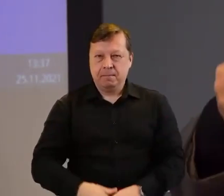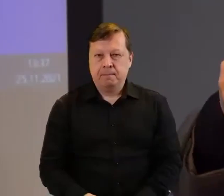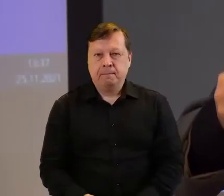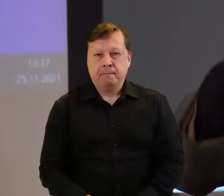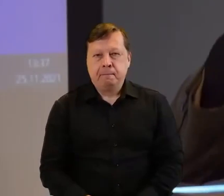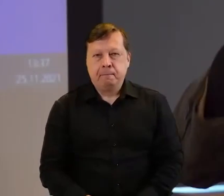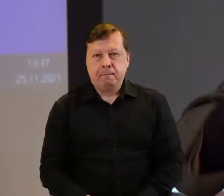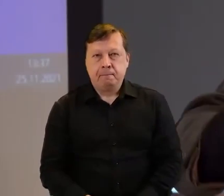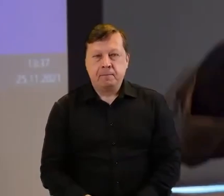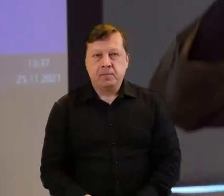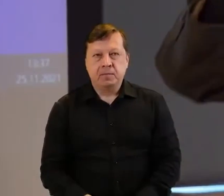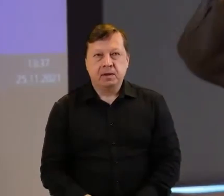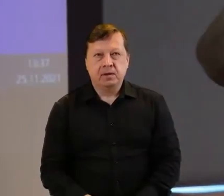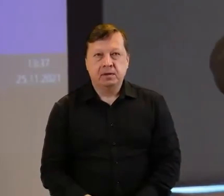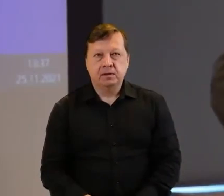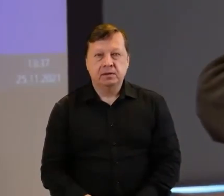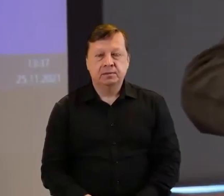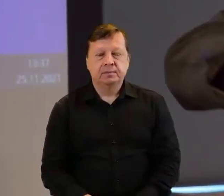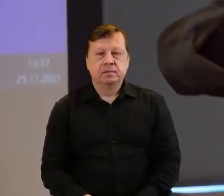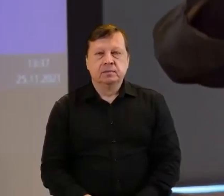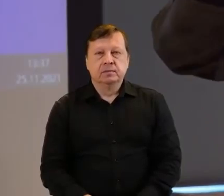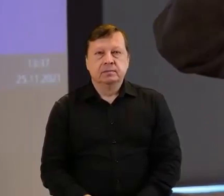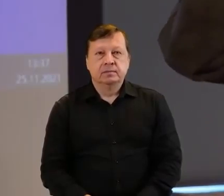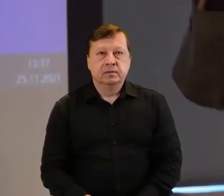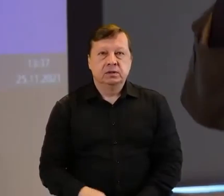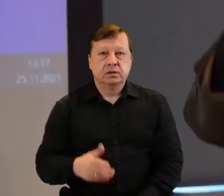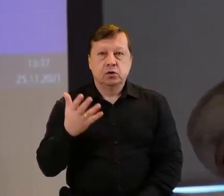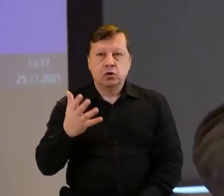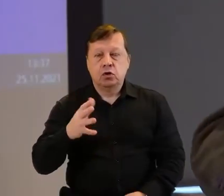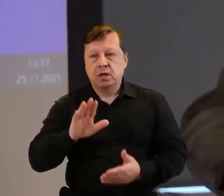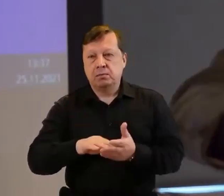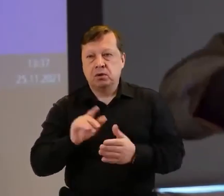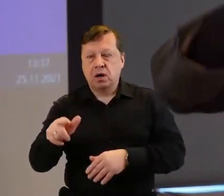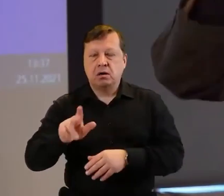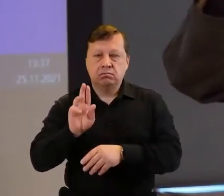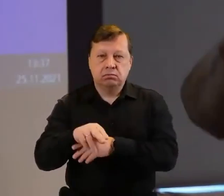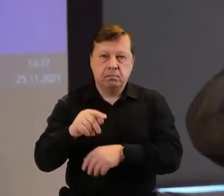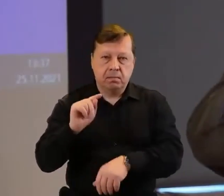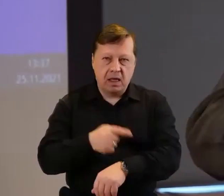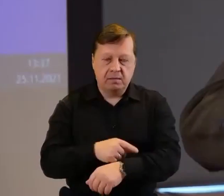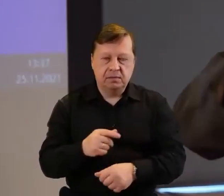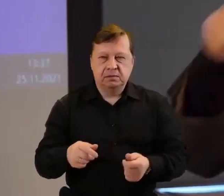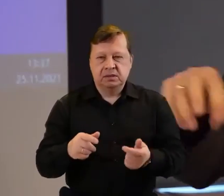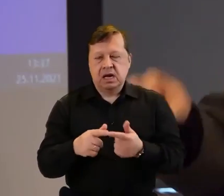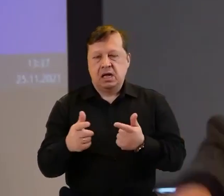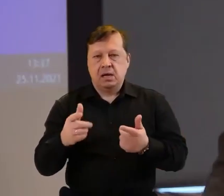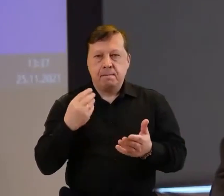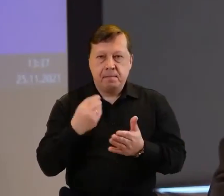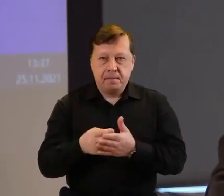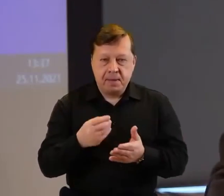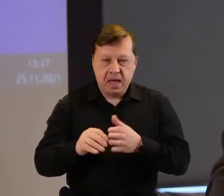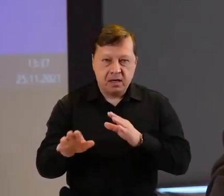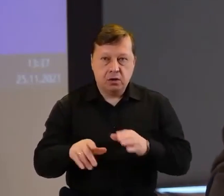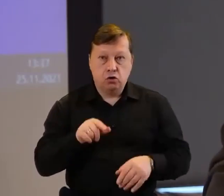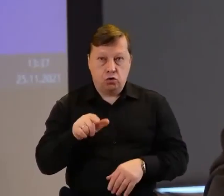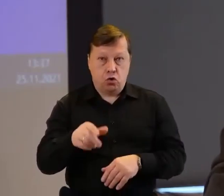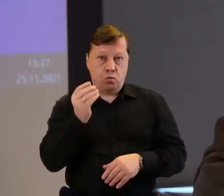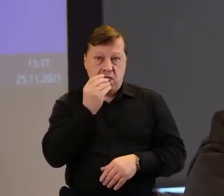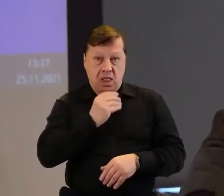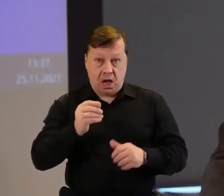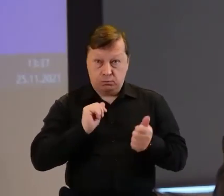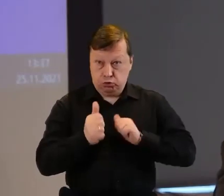To jest tak, że ktoś, kto ma się zajmować administracją, kto ma się zajmować pieniędzy, zbieraniem pieniędzy, wcale nie musi być najlepszym